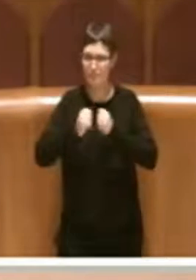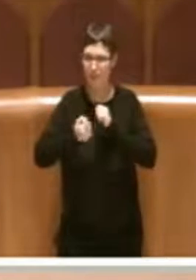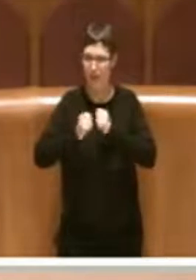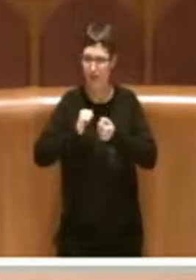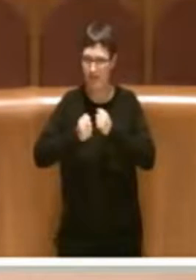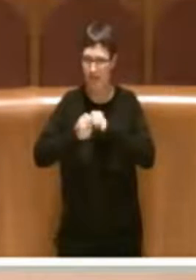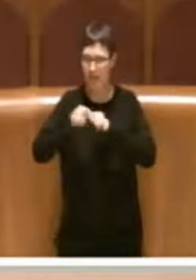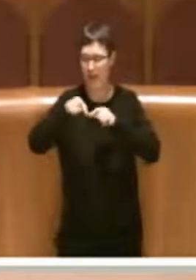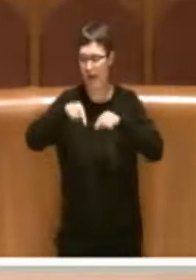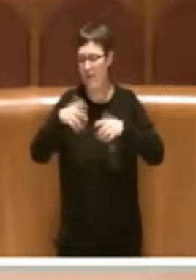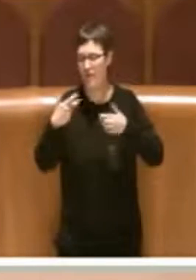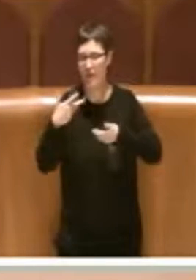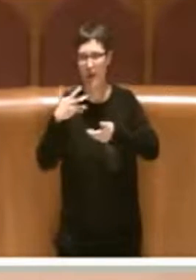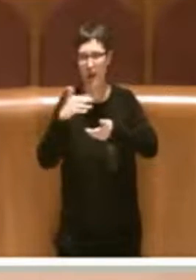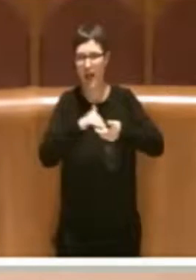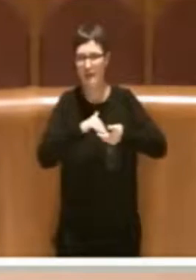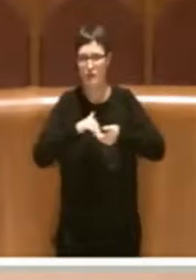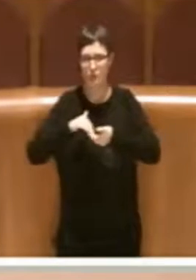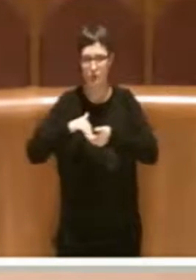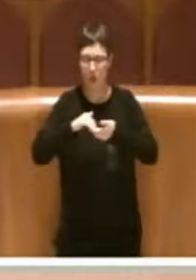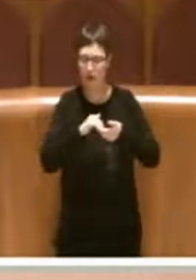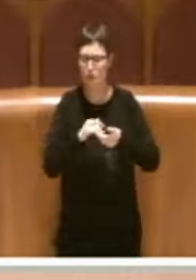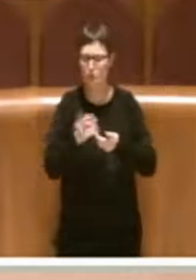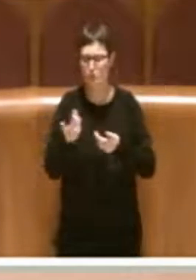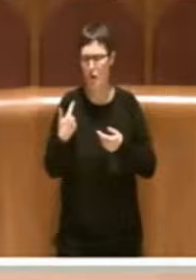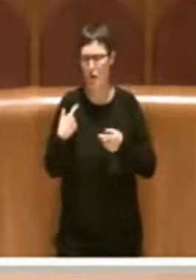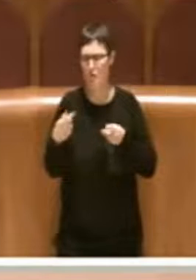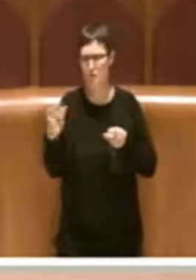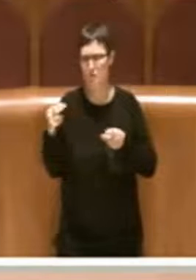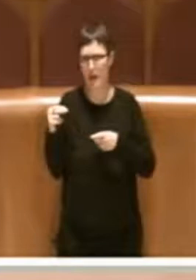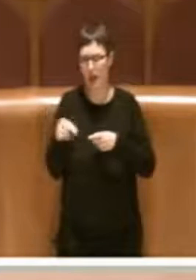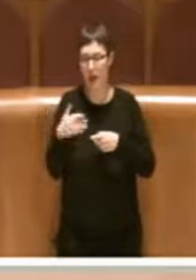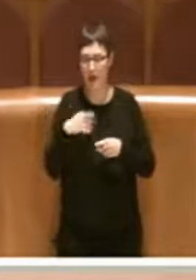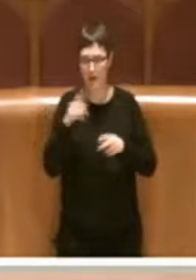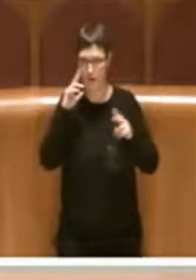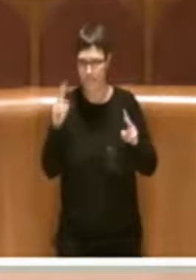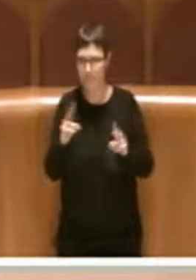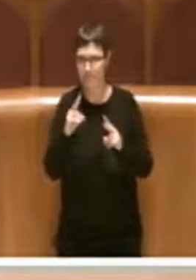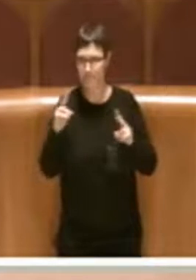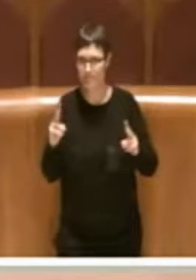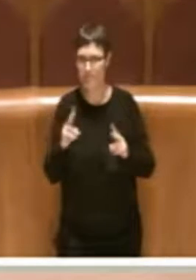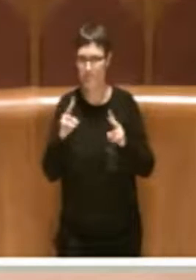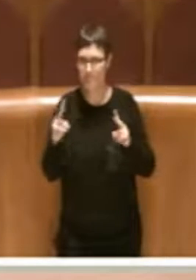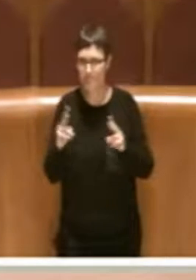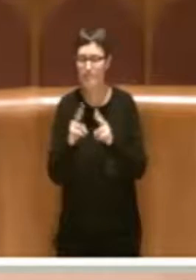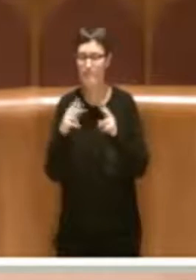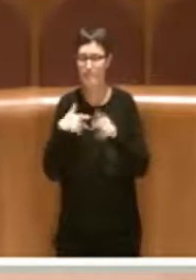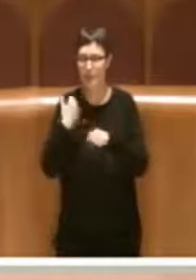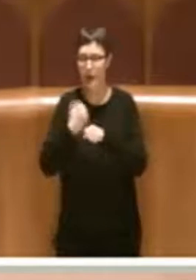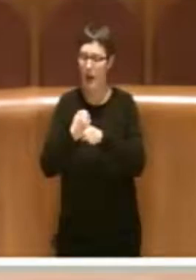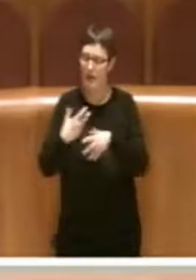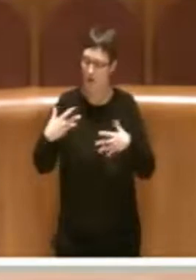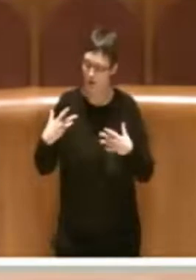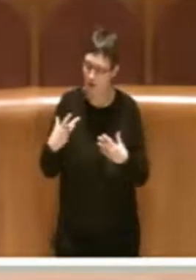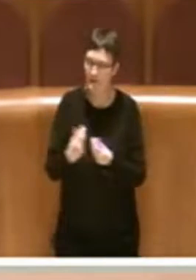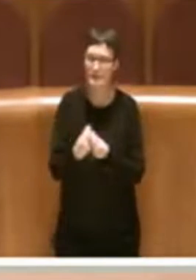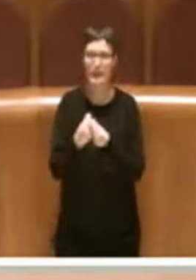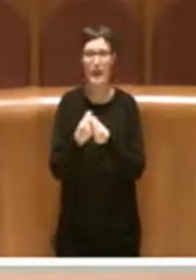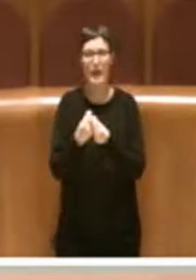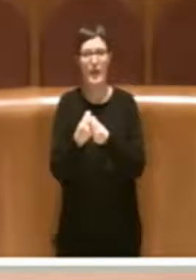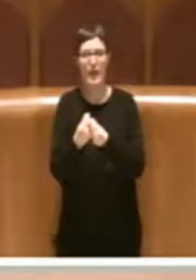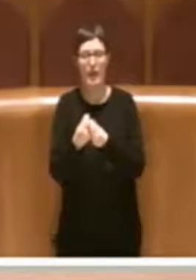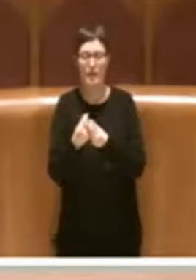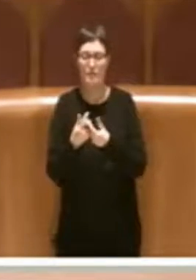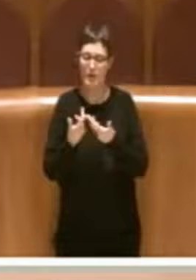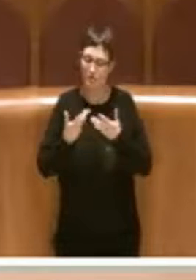che in questi anni ho incontrato e con le quali si è lavorato insieme alla realizzazione del